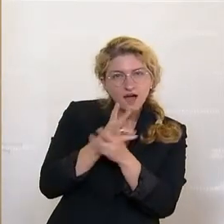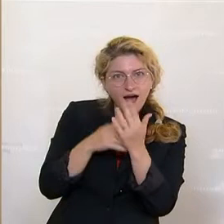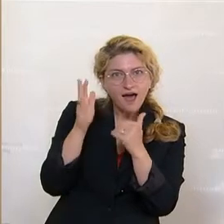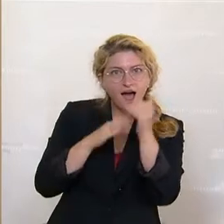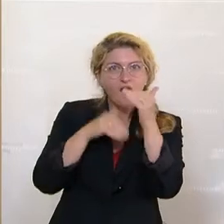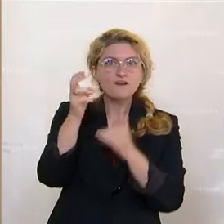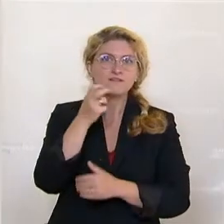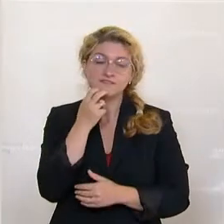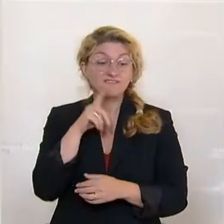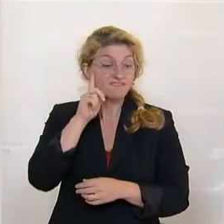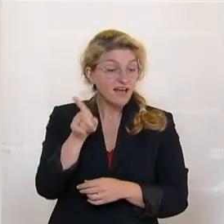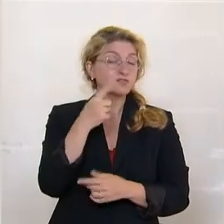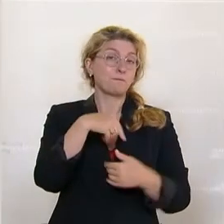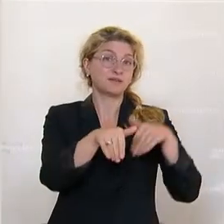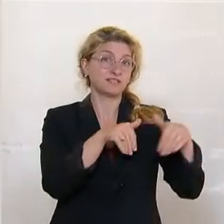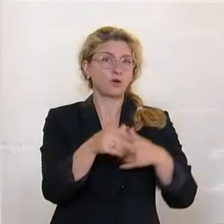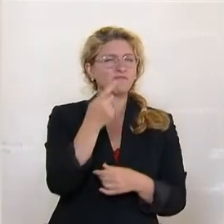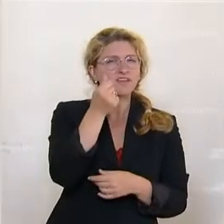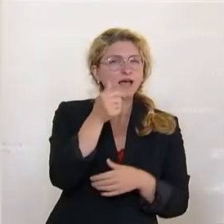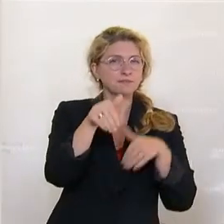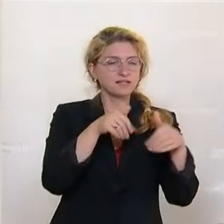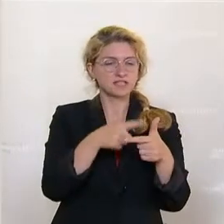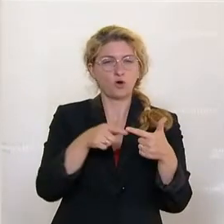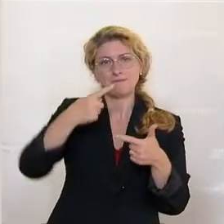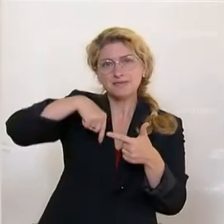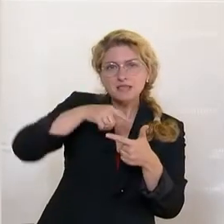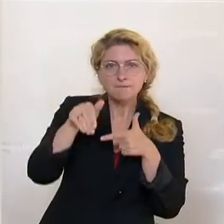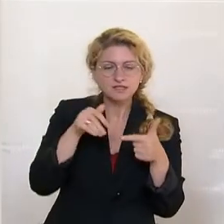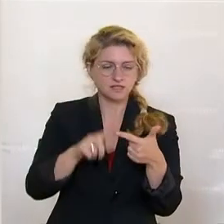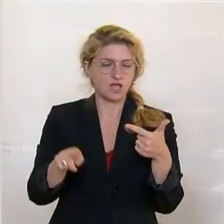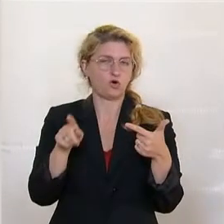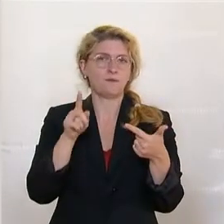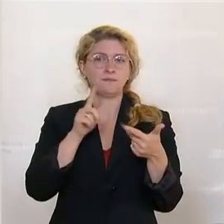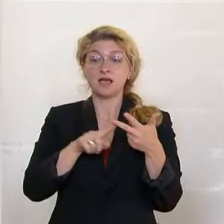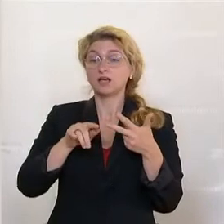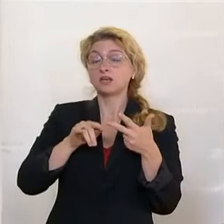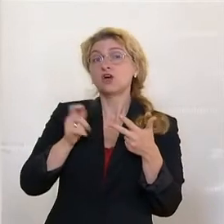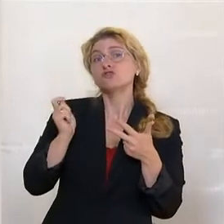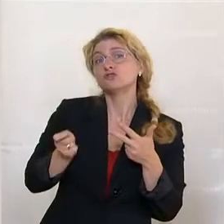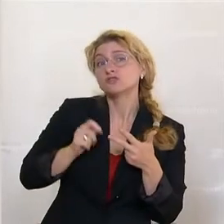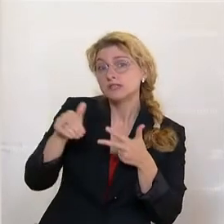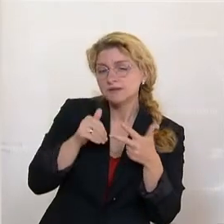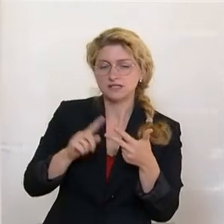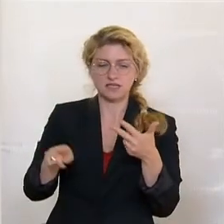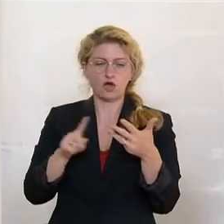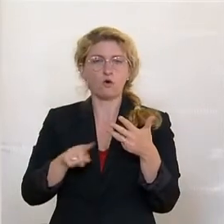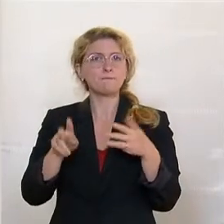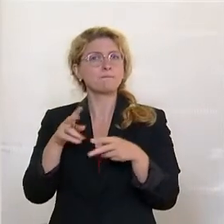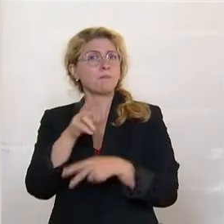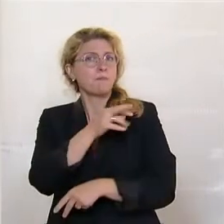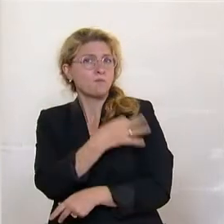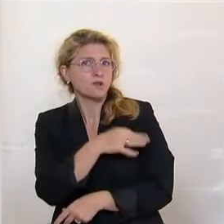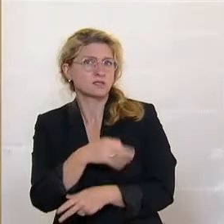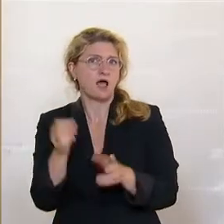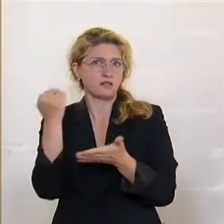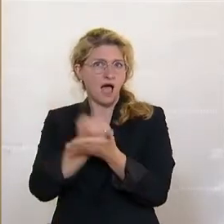aus dem Innenministerium, dem Finanzministerium, wir wissen das aus dem Justizministerium, aus dem Bundeskanzleramt. Und wir haben